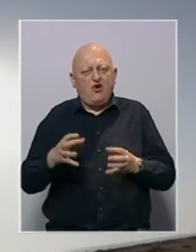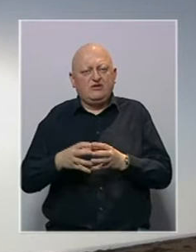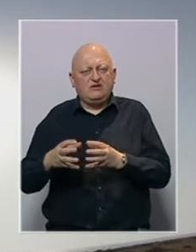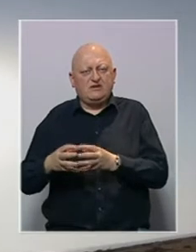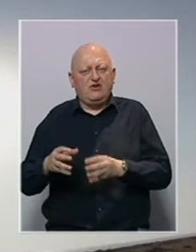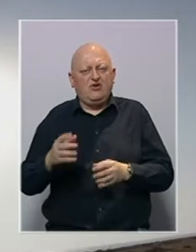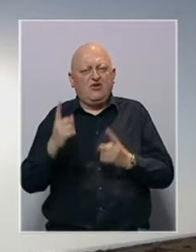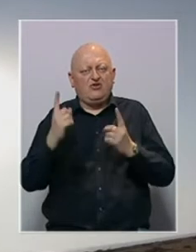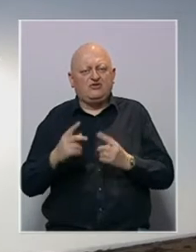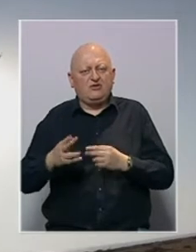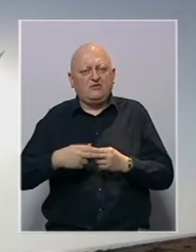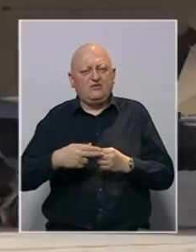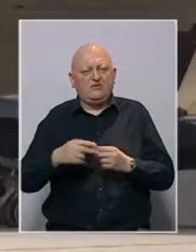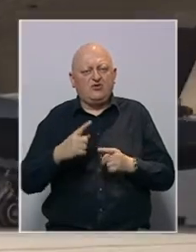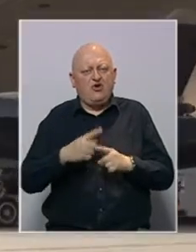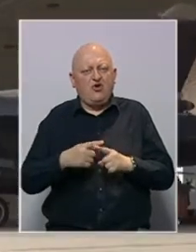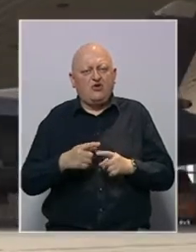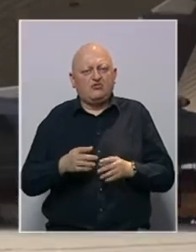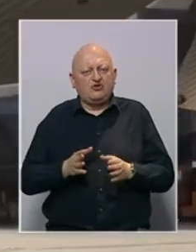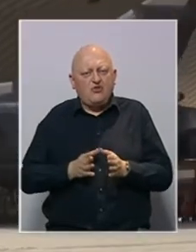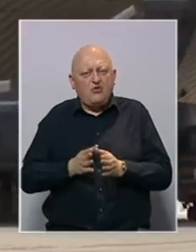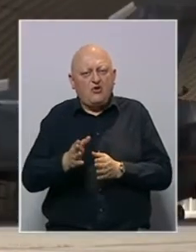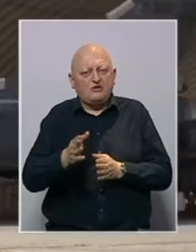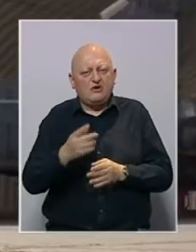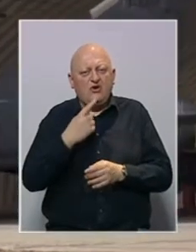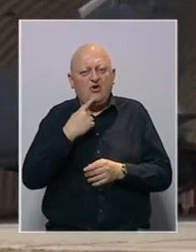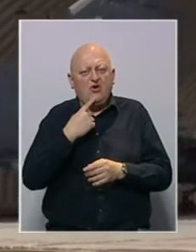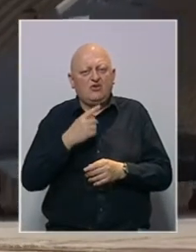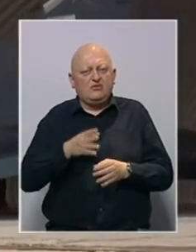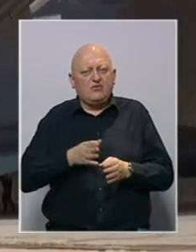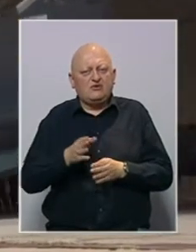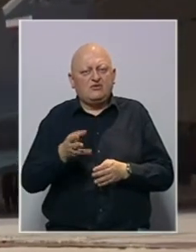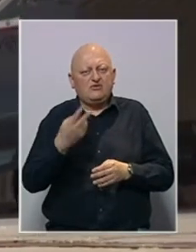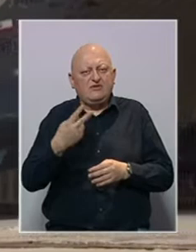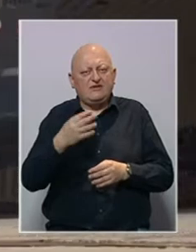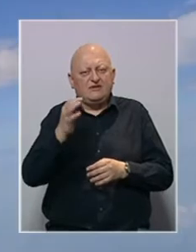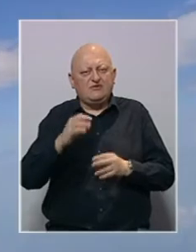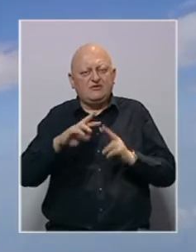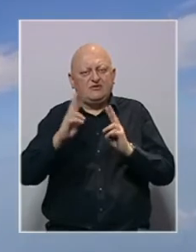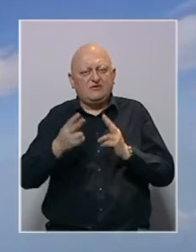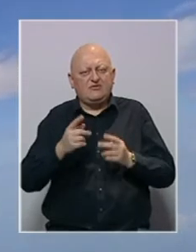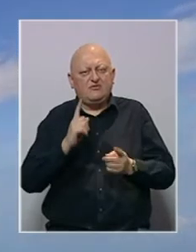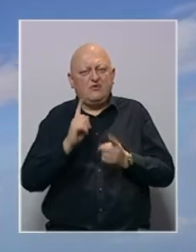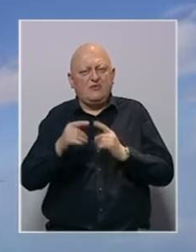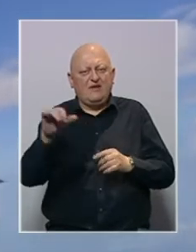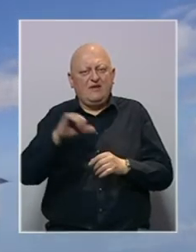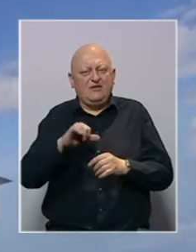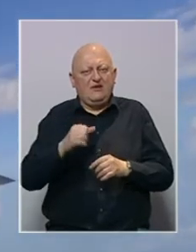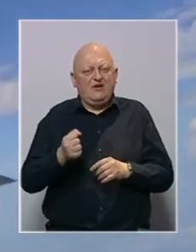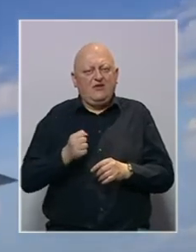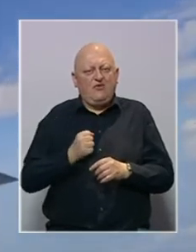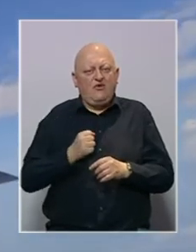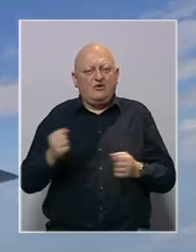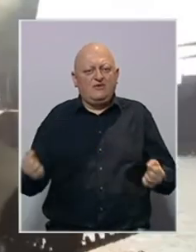vojske održavaju se u blizini Hormuškog Moruzea kroz koji prolazi gotovo 20% svjetskog prometa nafte.